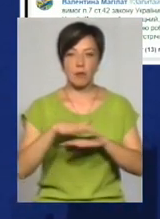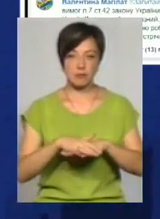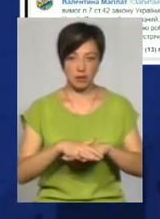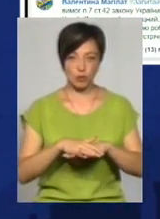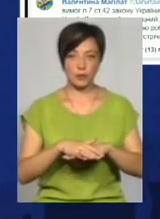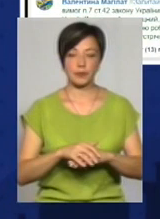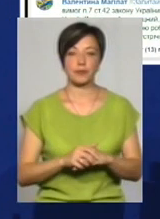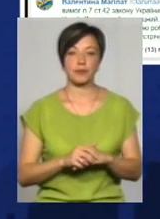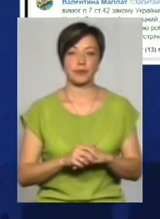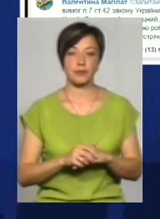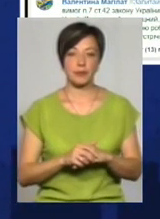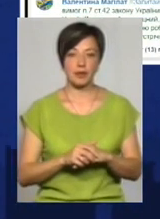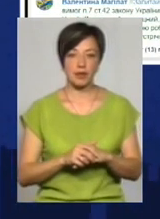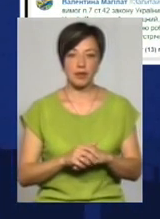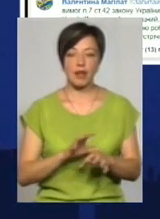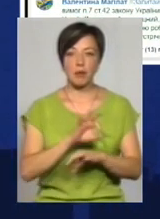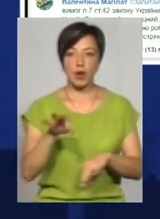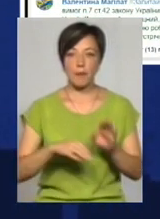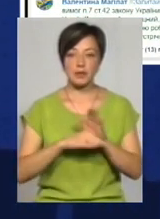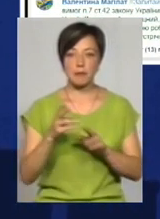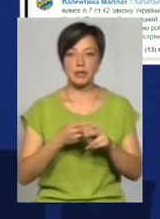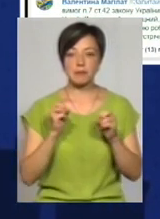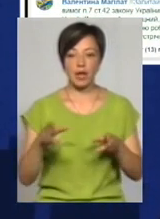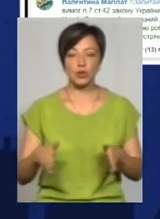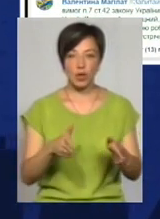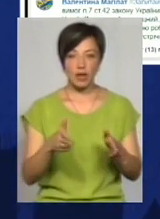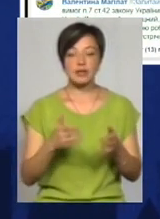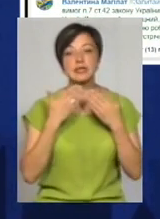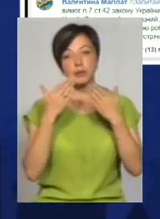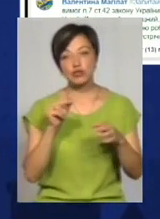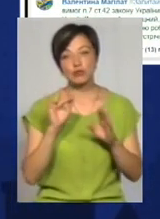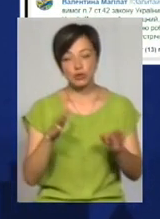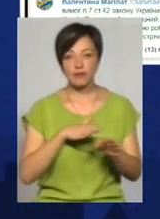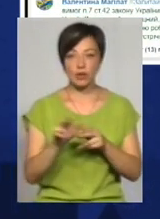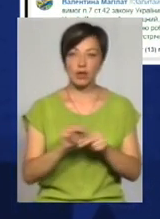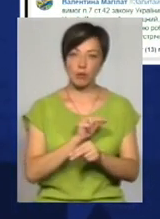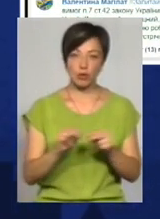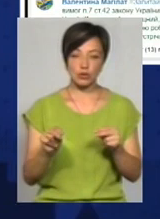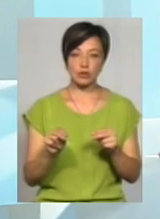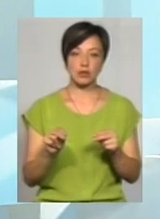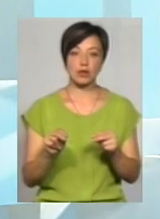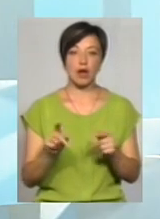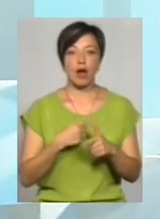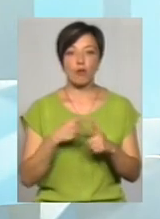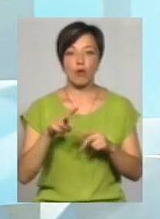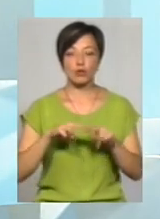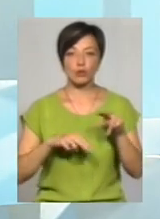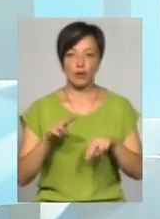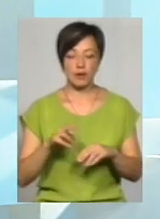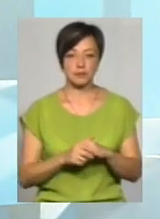на проєкт підвищення безпеки доріг. Пан Михайло запитує, чи буде виконано ремонт або будова?